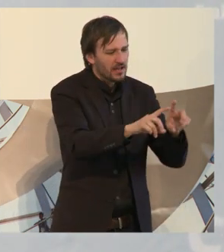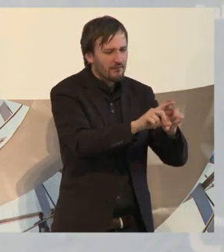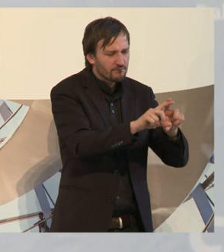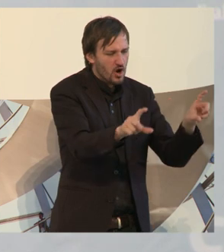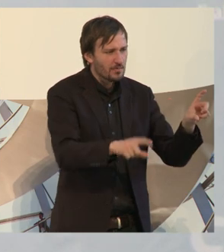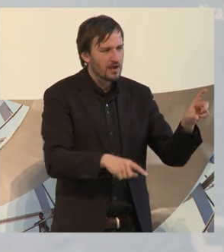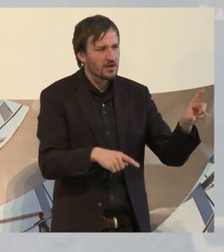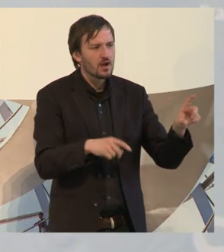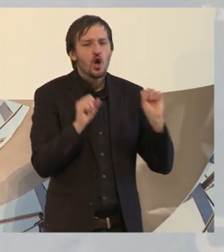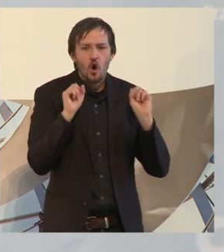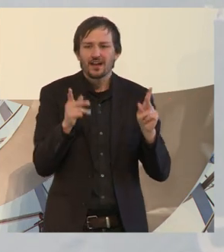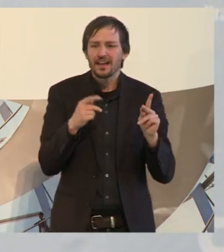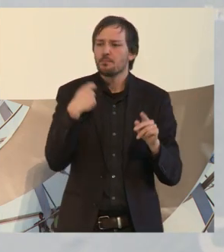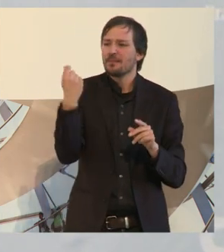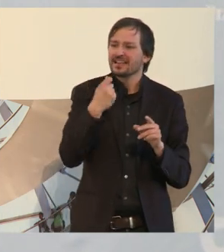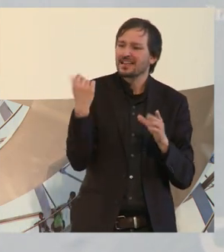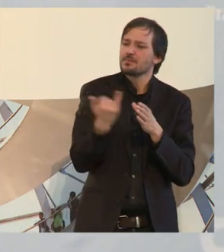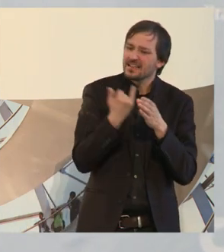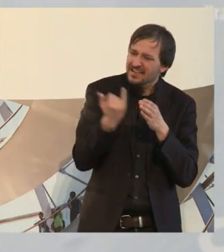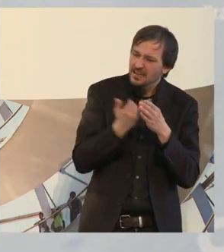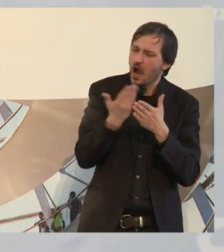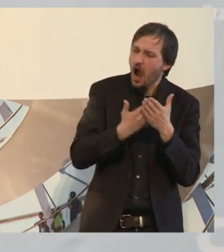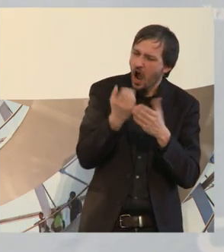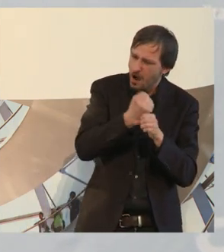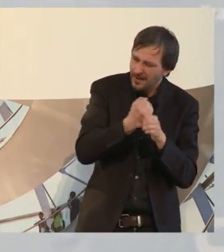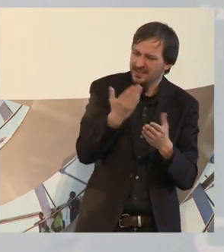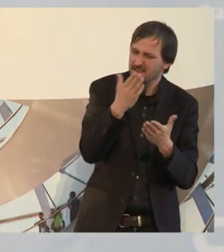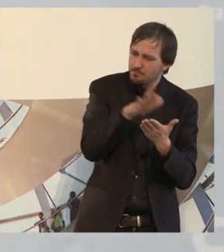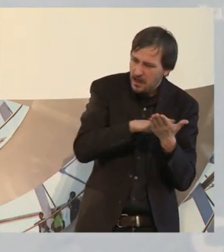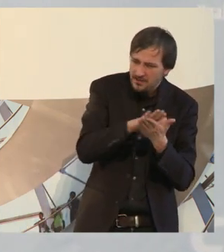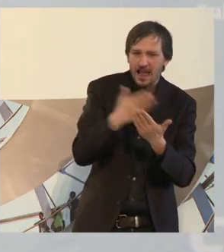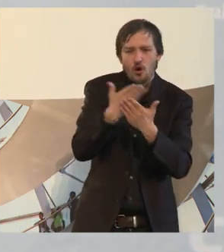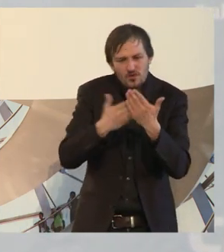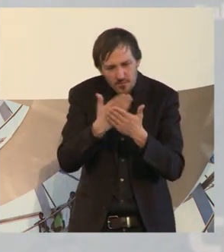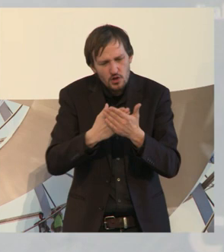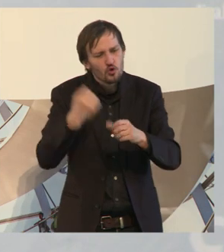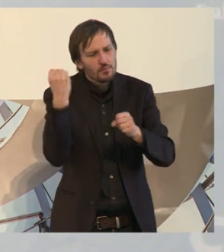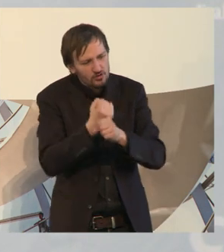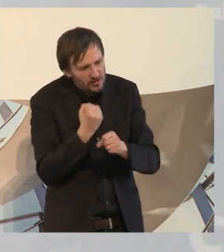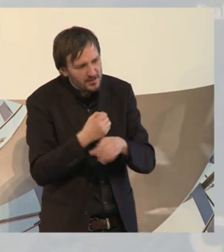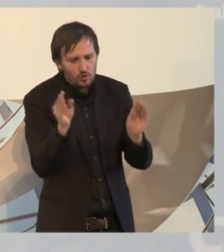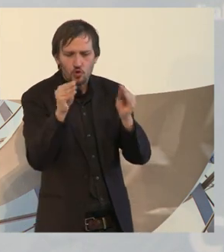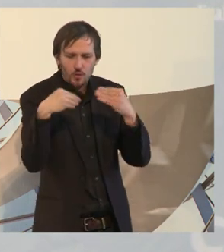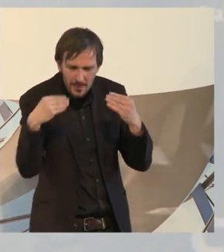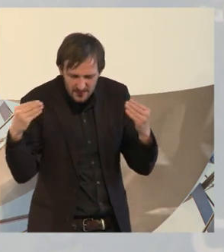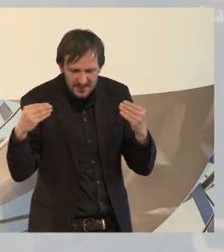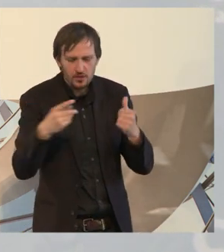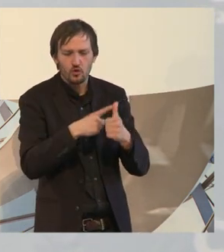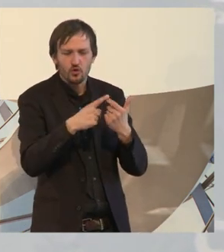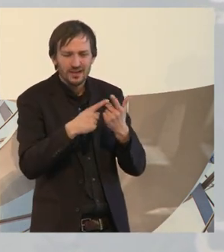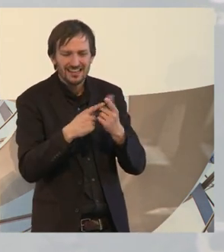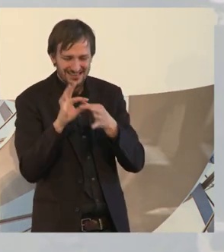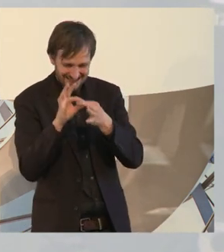okay, es geht um betriebsintegrierte Arbeitsplätze, geht um Ausbildung, es geht um Beschäftigung, es geht um Qualifizierung unterhalb der